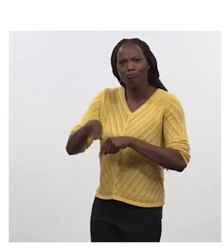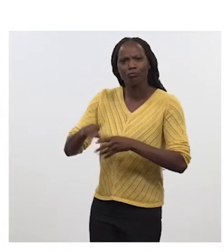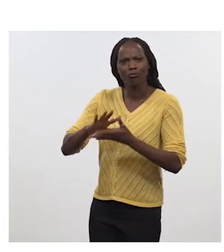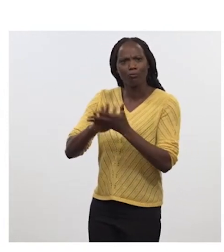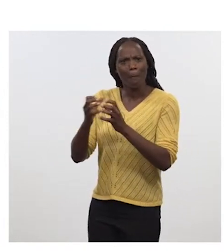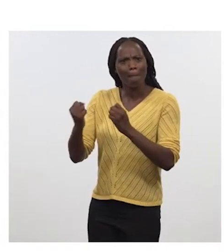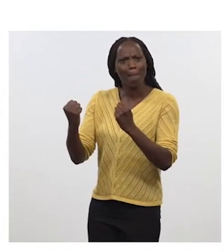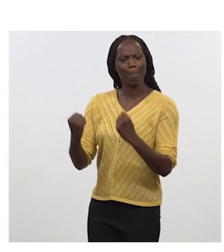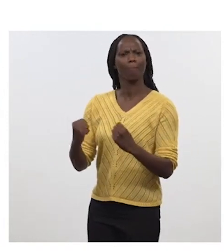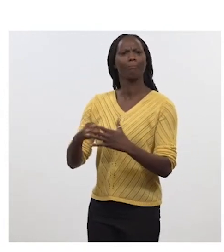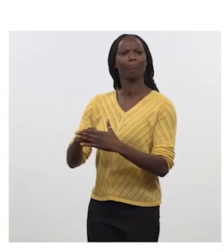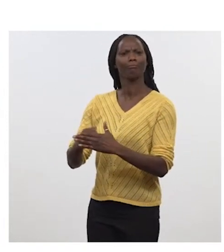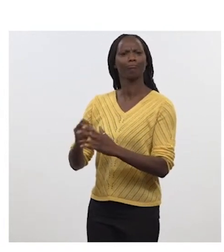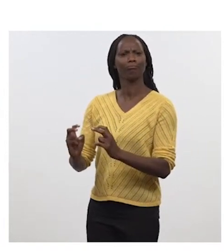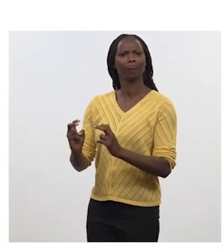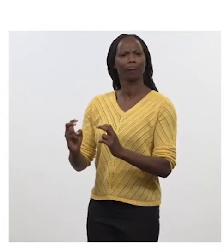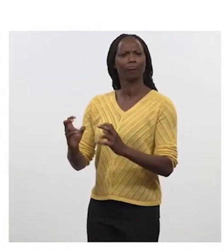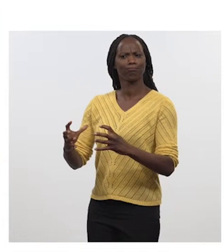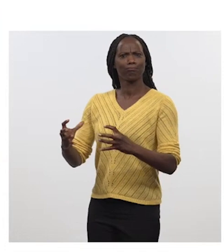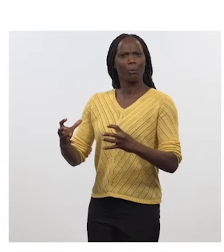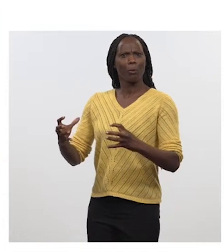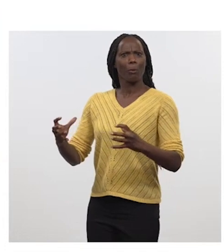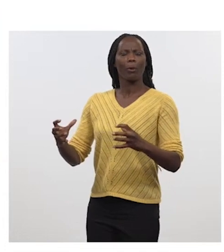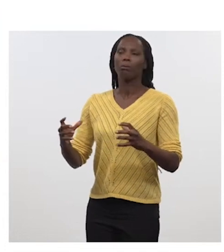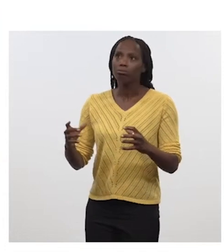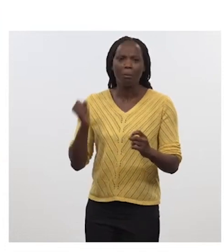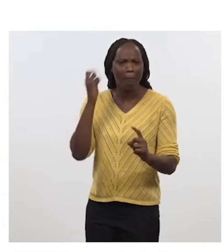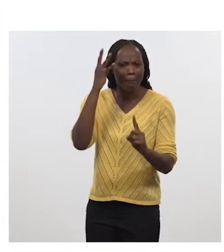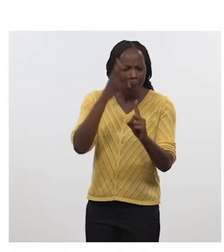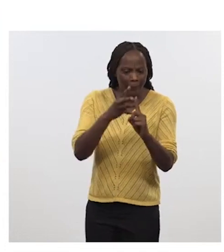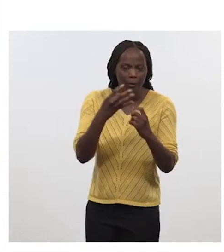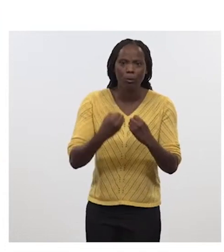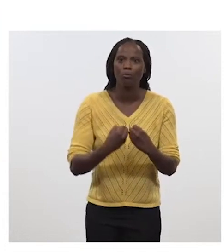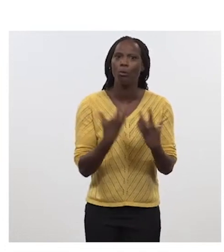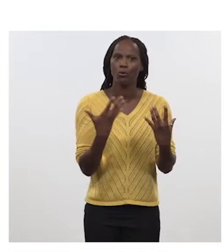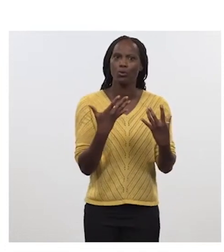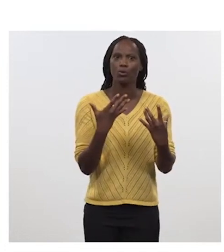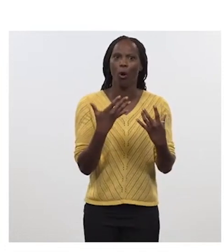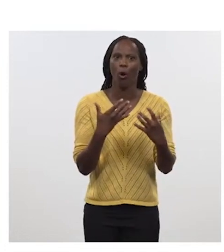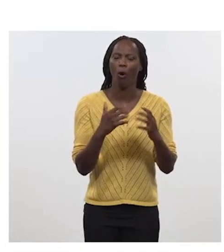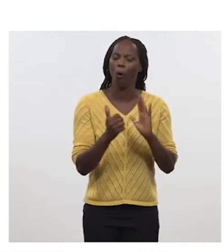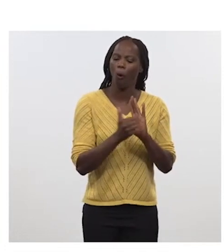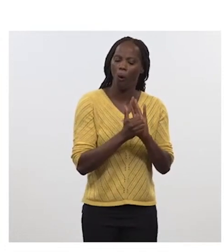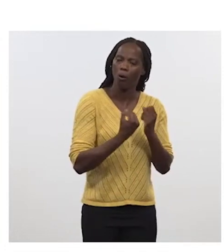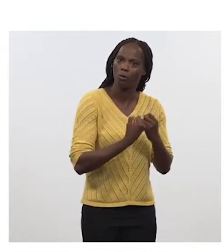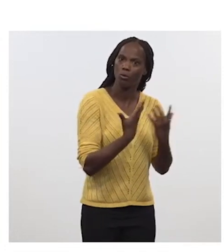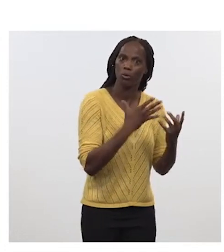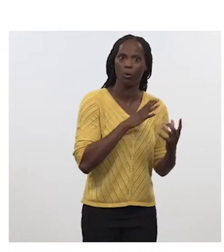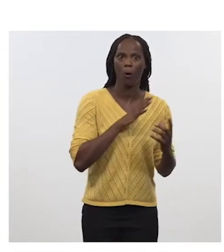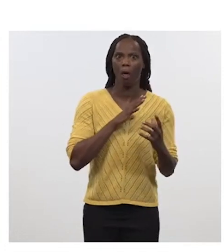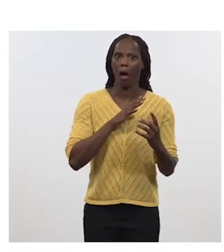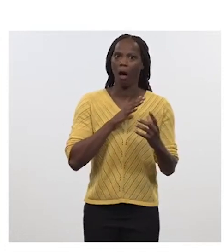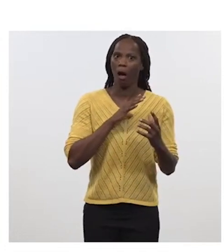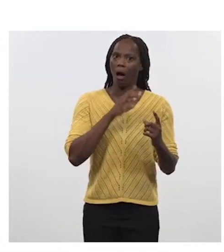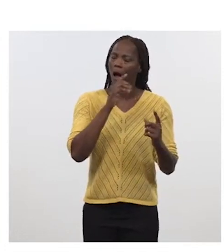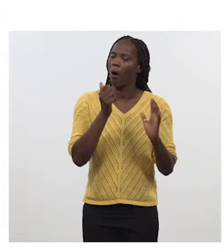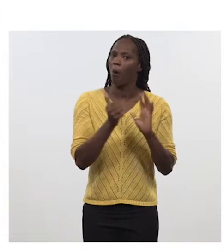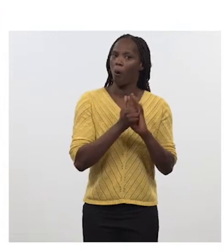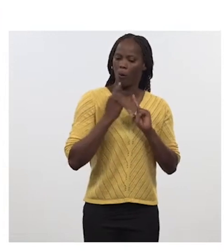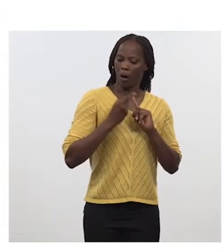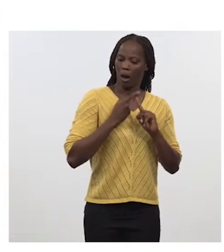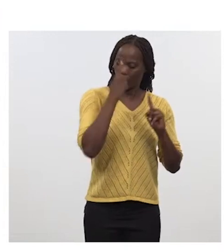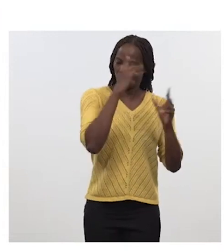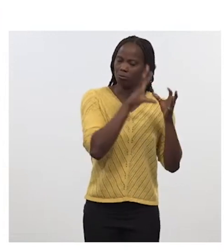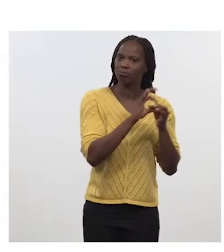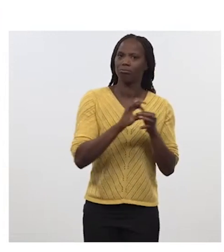renforcer dans le temps. Qui est une base qui a différentes missions, différentes fonctions. Certaines sont particulièrement importantes pour la République